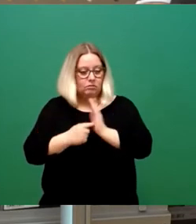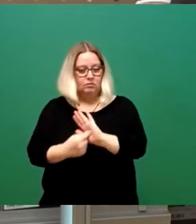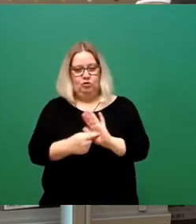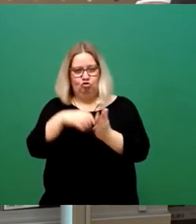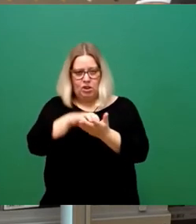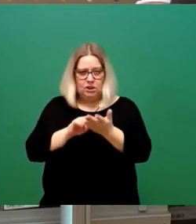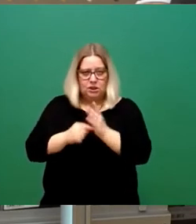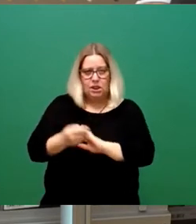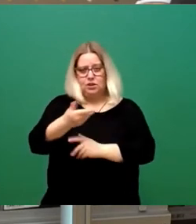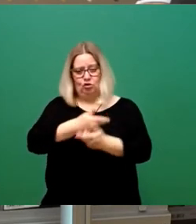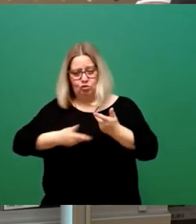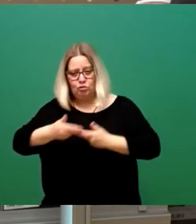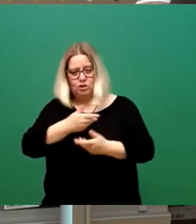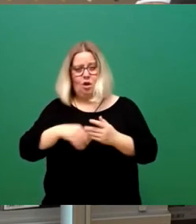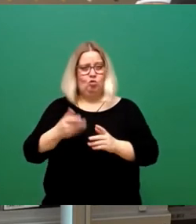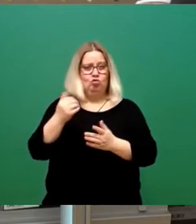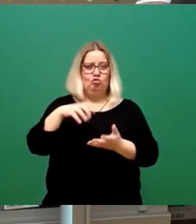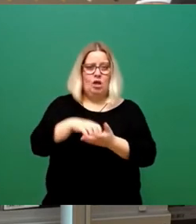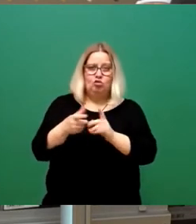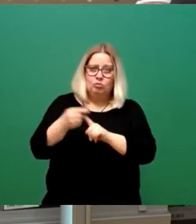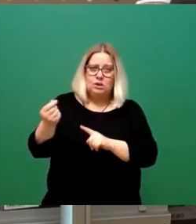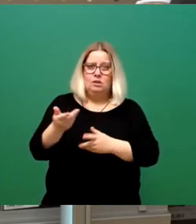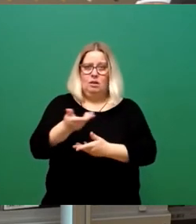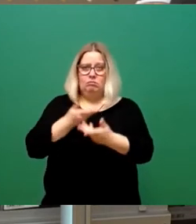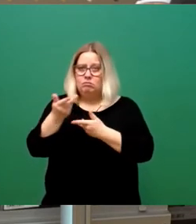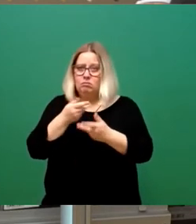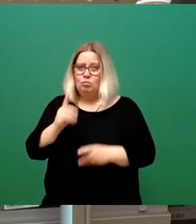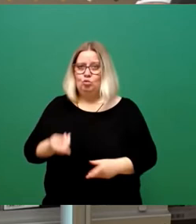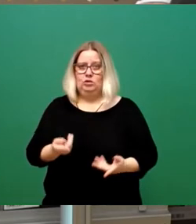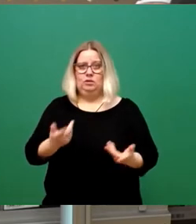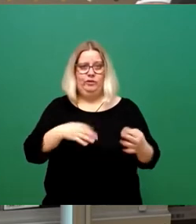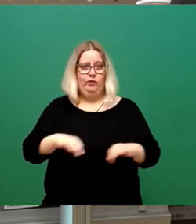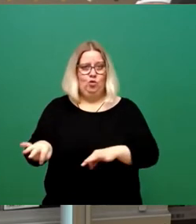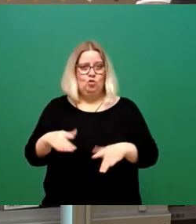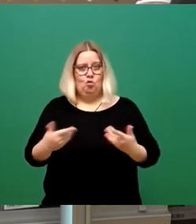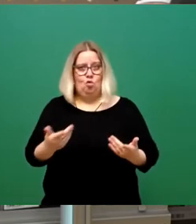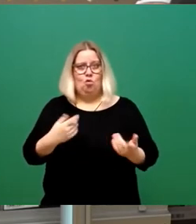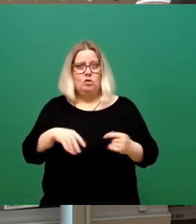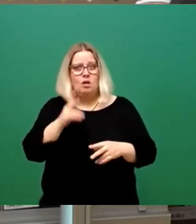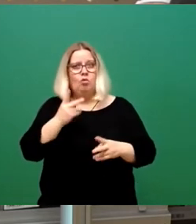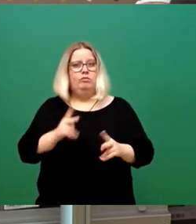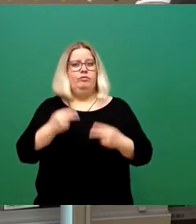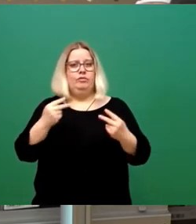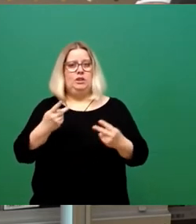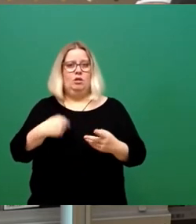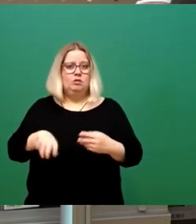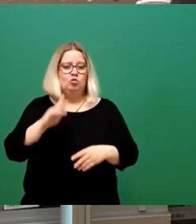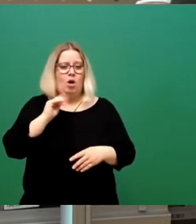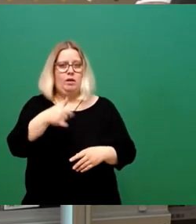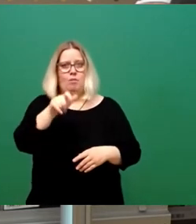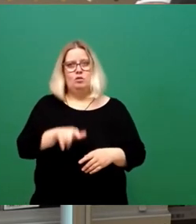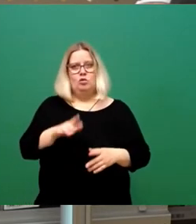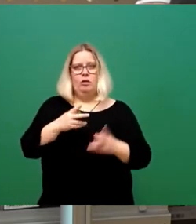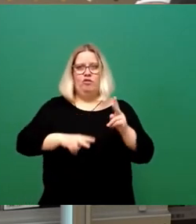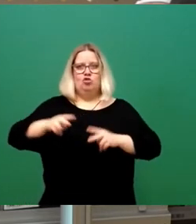Gespräch auch der Stadtspitze mit den Bürgerinnen und Bürgern in der Stadt zu führen, auch da kann es nicht schaden, das auf mehrere Schultern zu verteilen. Und